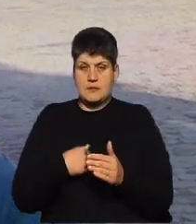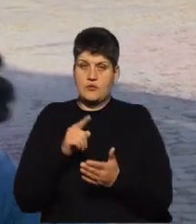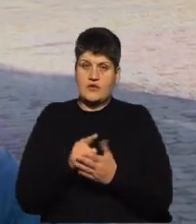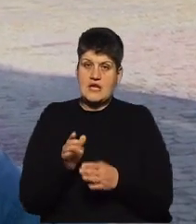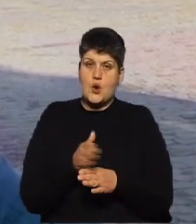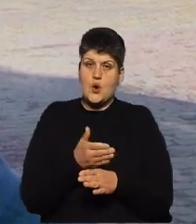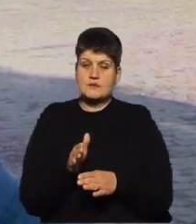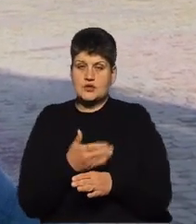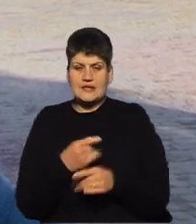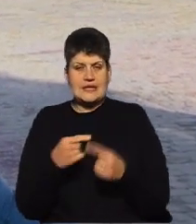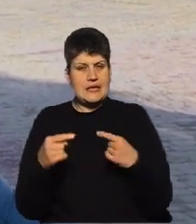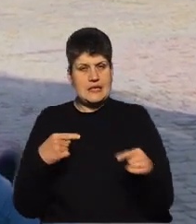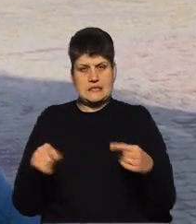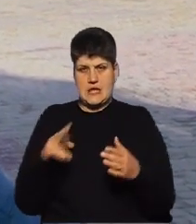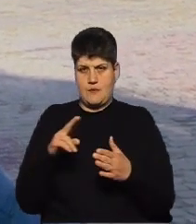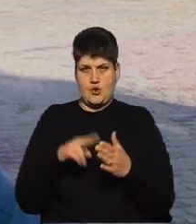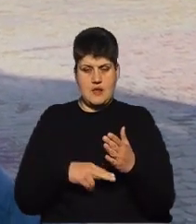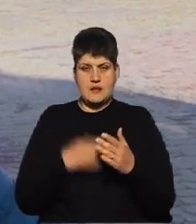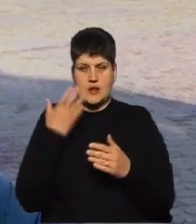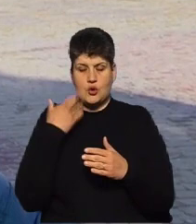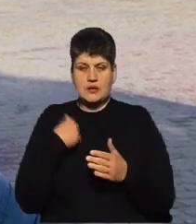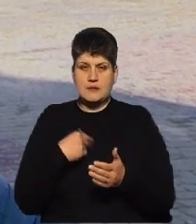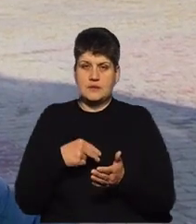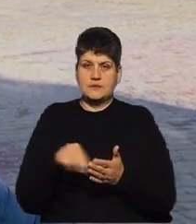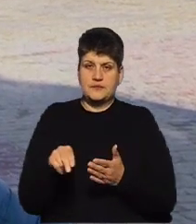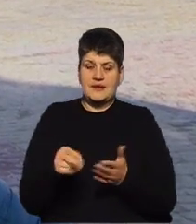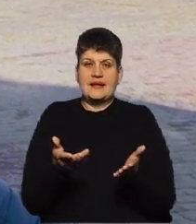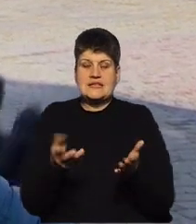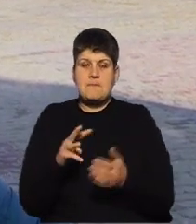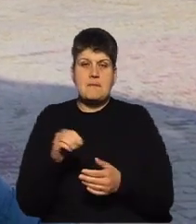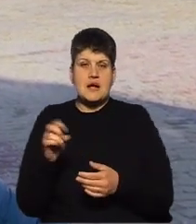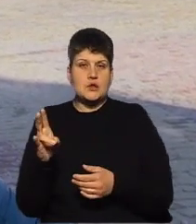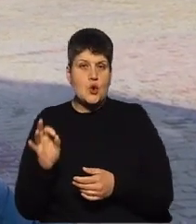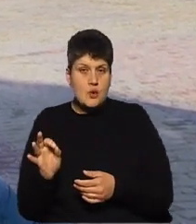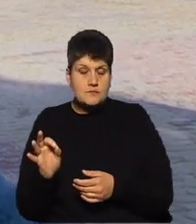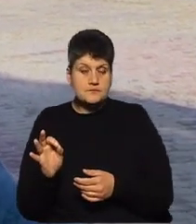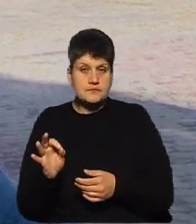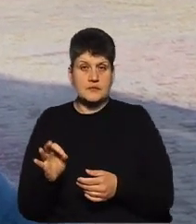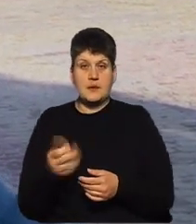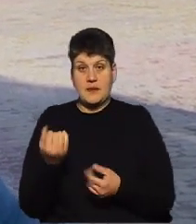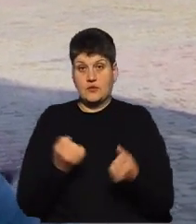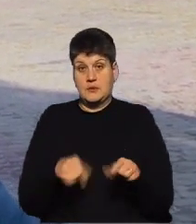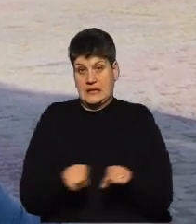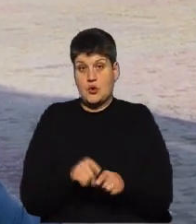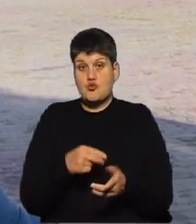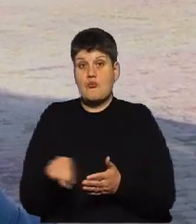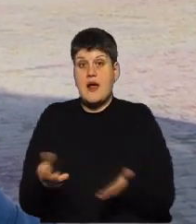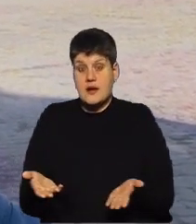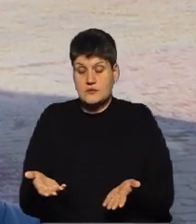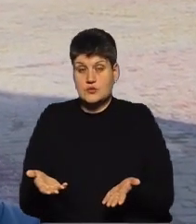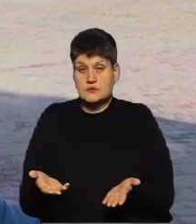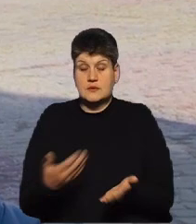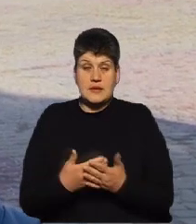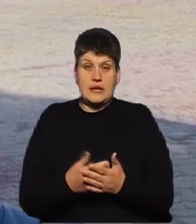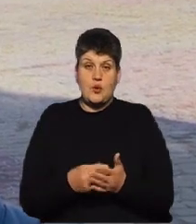різні податки. Тобто, коли ми придбаваємо якесь певне майно, ми ж автомобіль також купляємо, чи ми купляємо якесь приміщення, чи